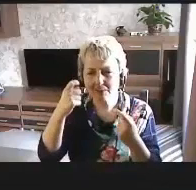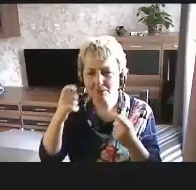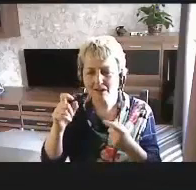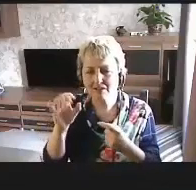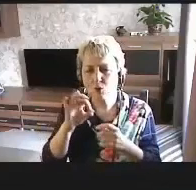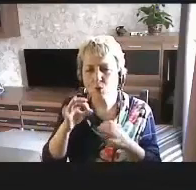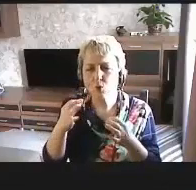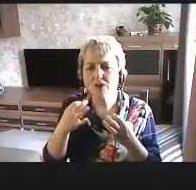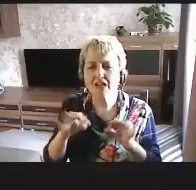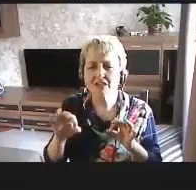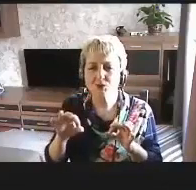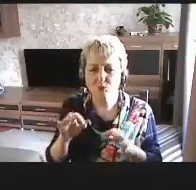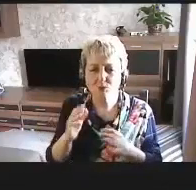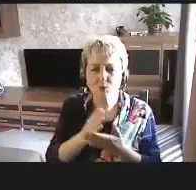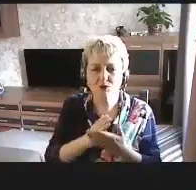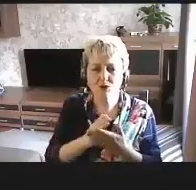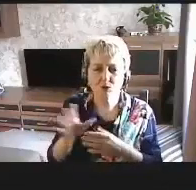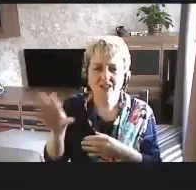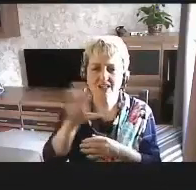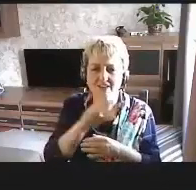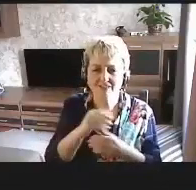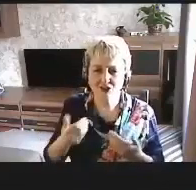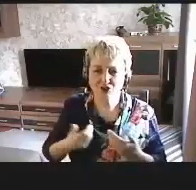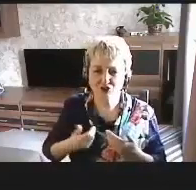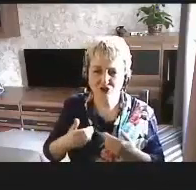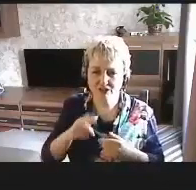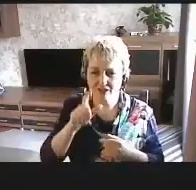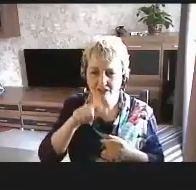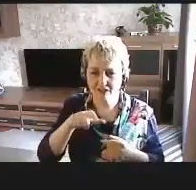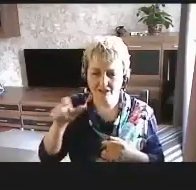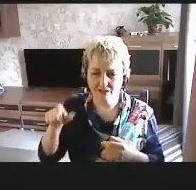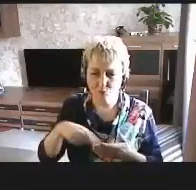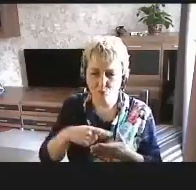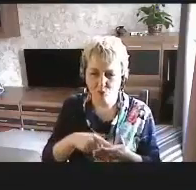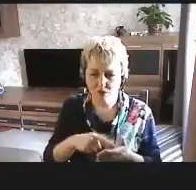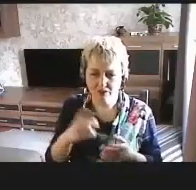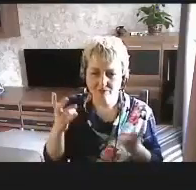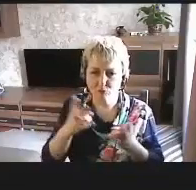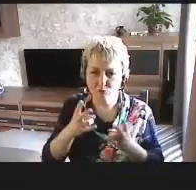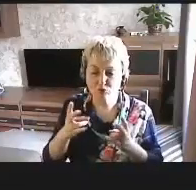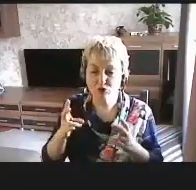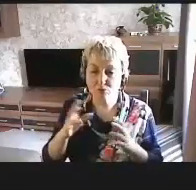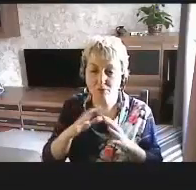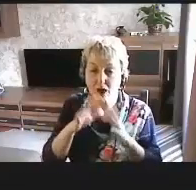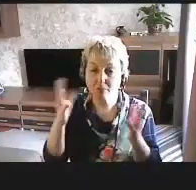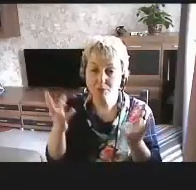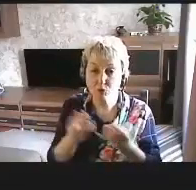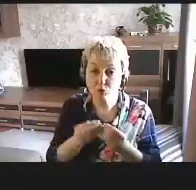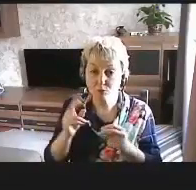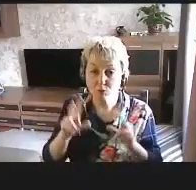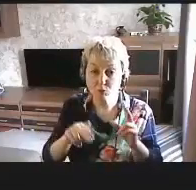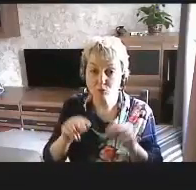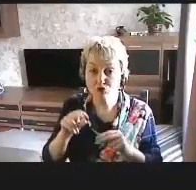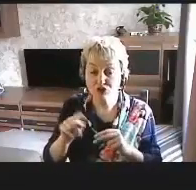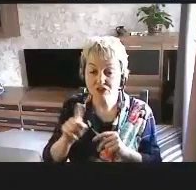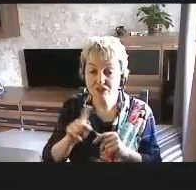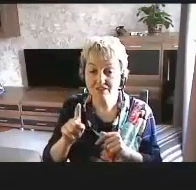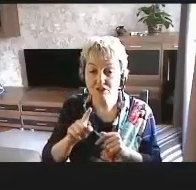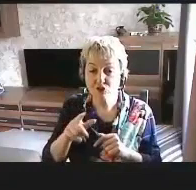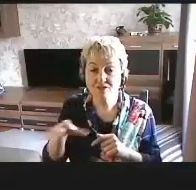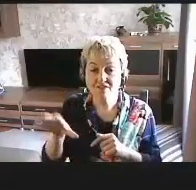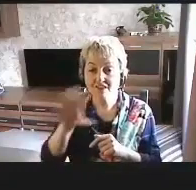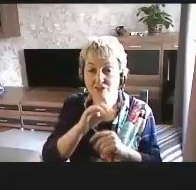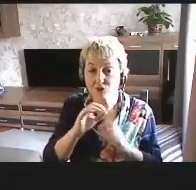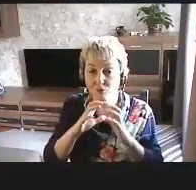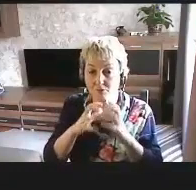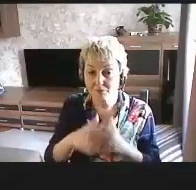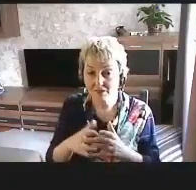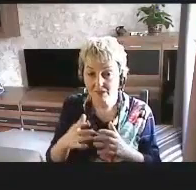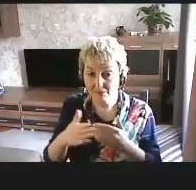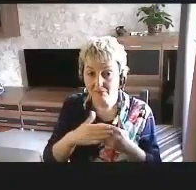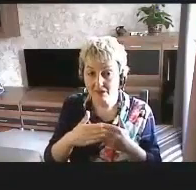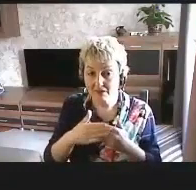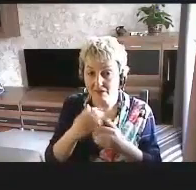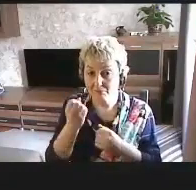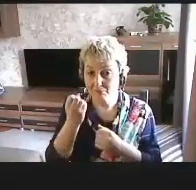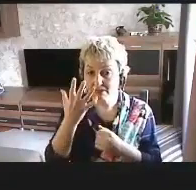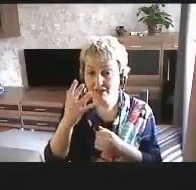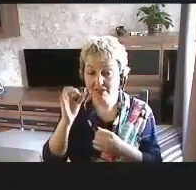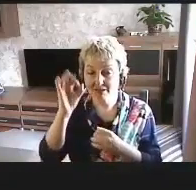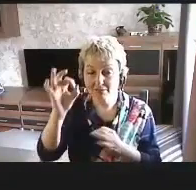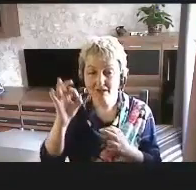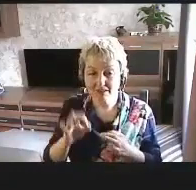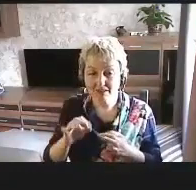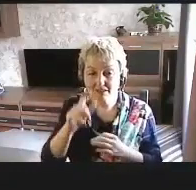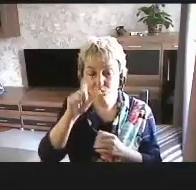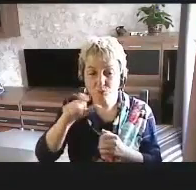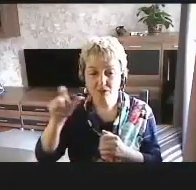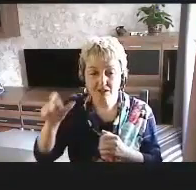услугах для всех жителей города в нужном объеме, учитывая, что во всем мире порядка 15%